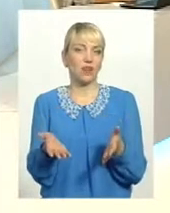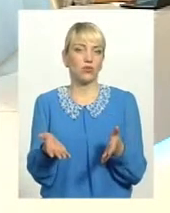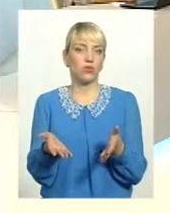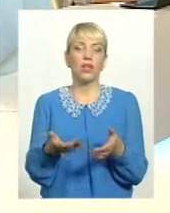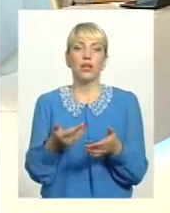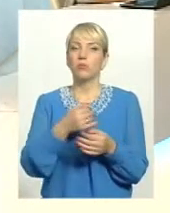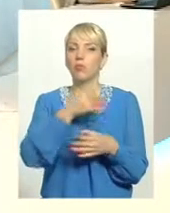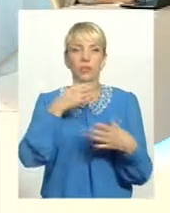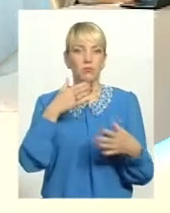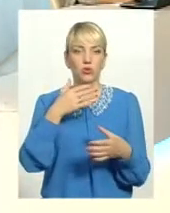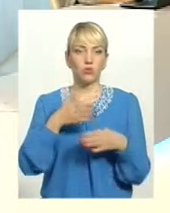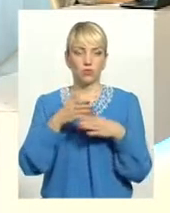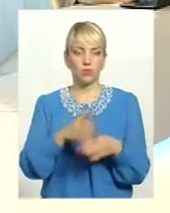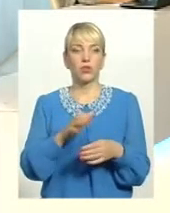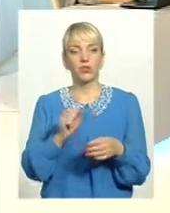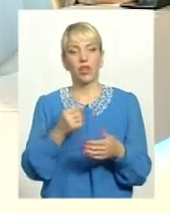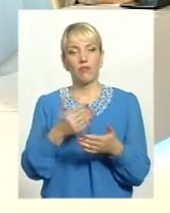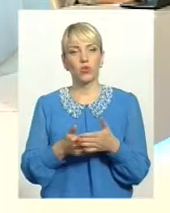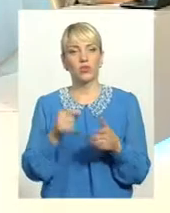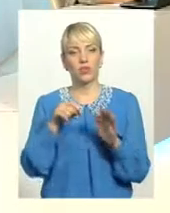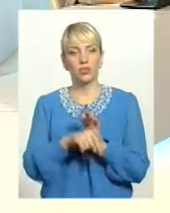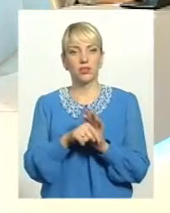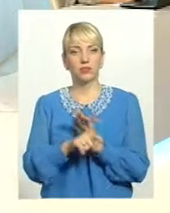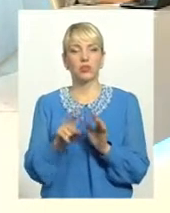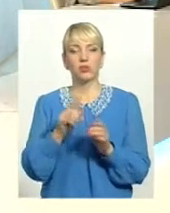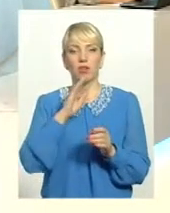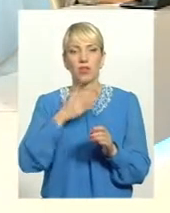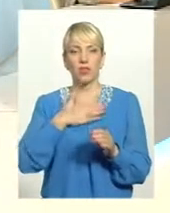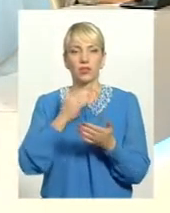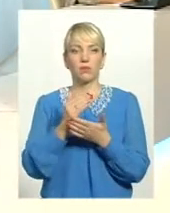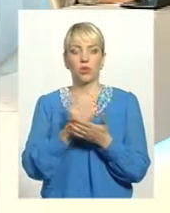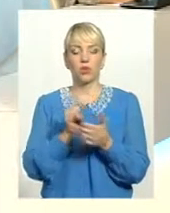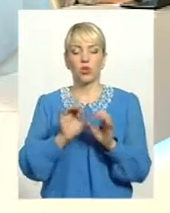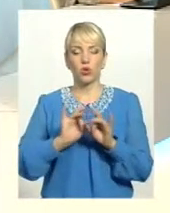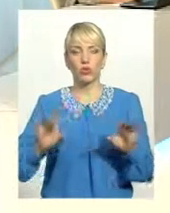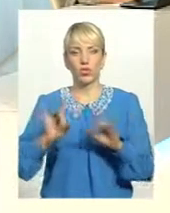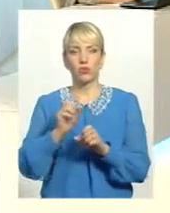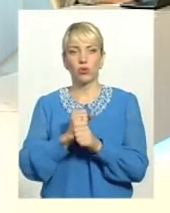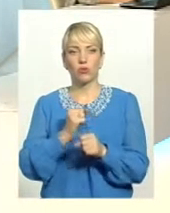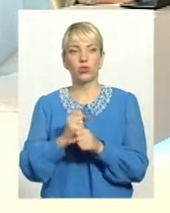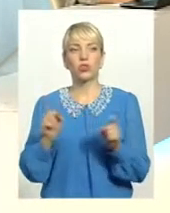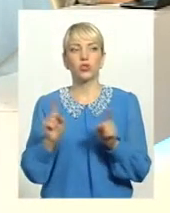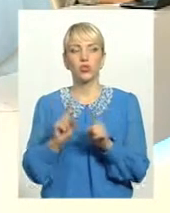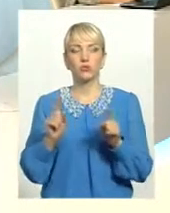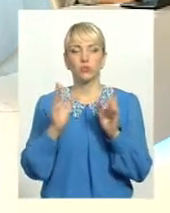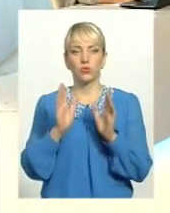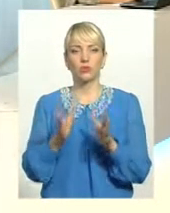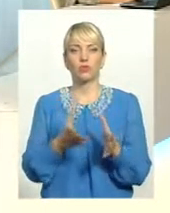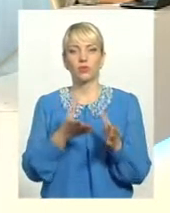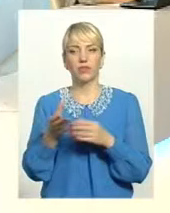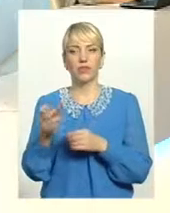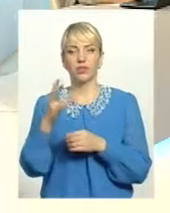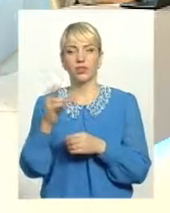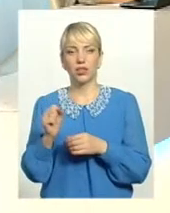ми не допоможемо, а іменно, от якраз, можливо, і наша передача, роз'яснювання роботи, якимось чином, що буде впливати,